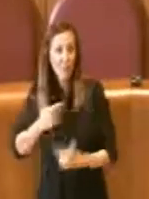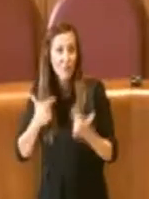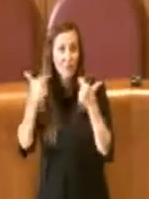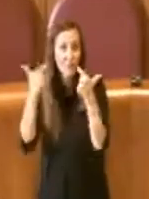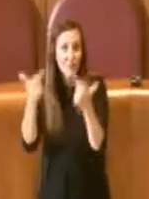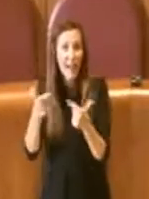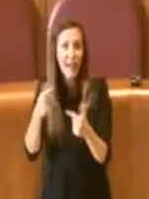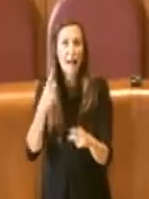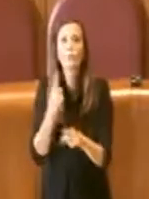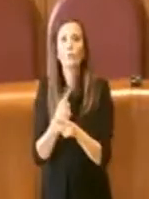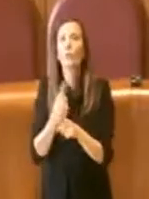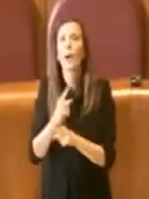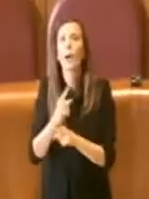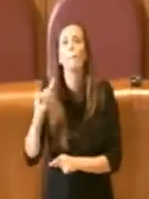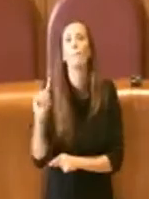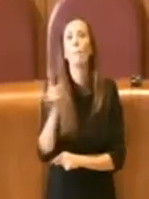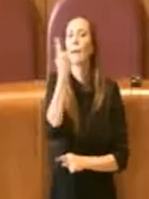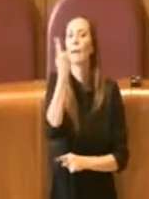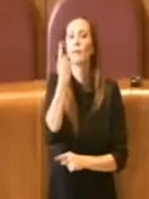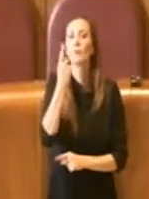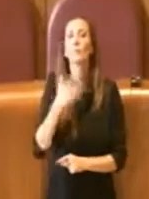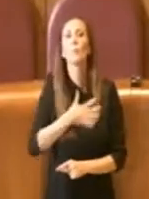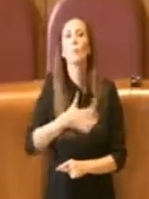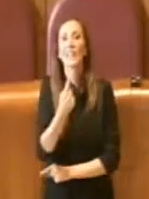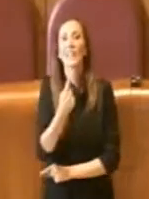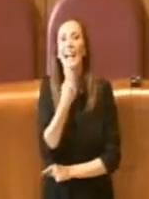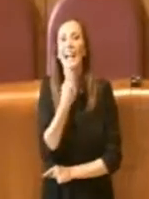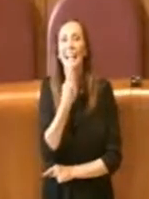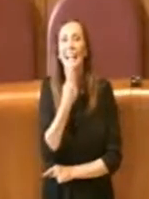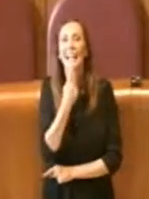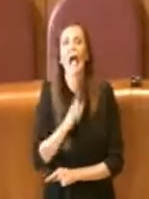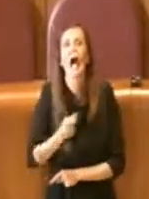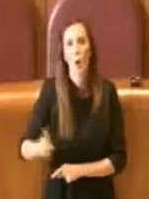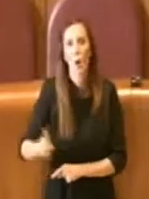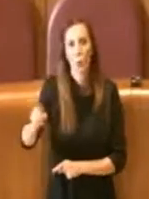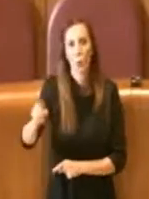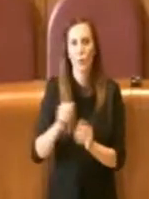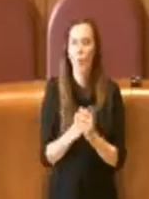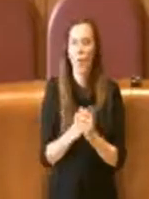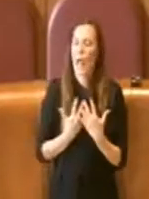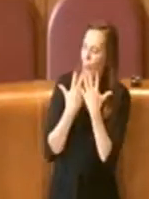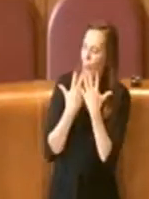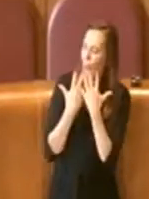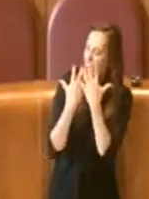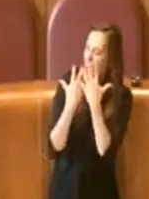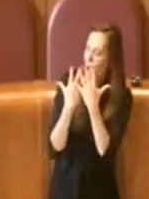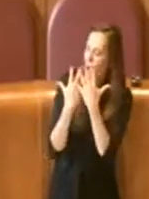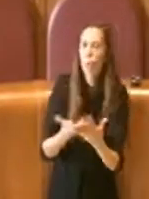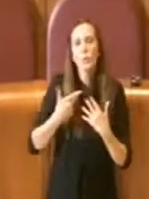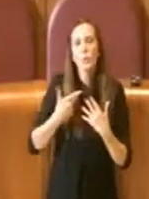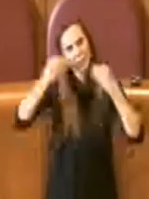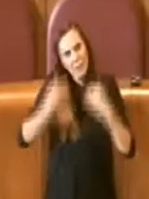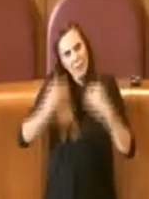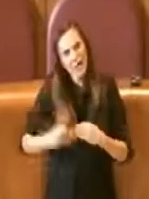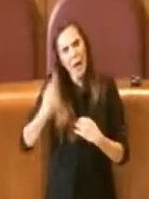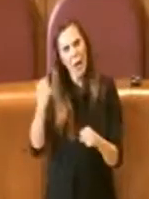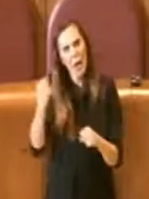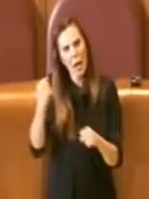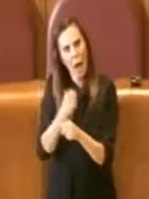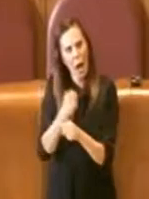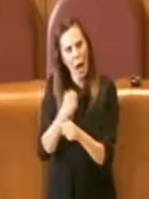prima di tutto il suo personale gradimento, denotando evidentemente l'amore e la serietà che nutriva per il suo lavoro.